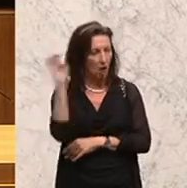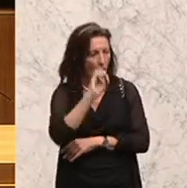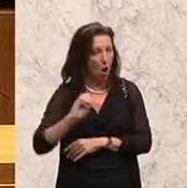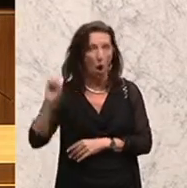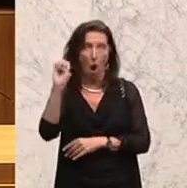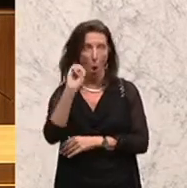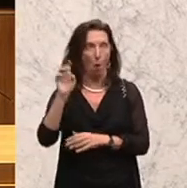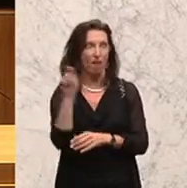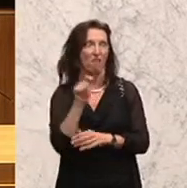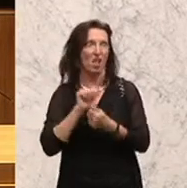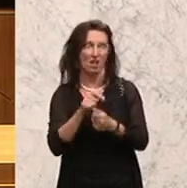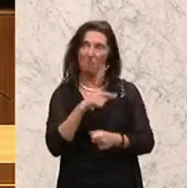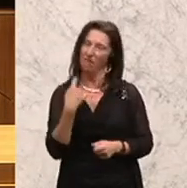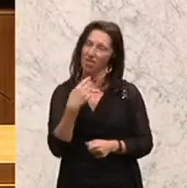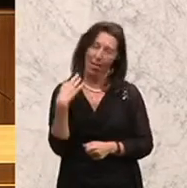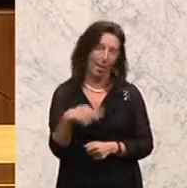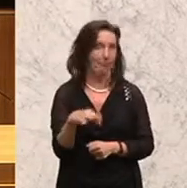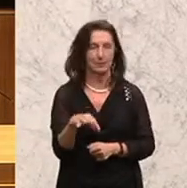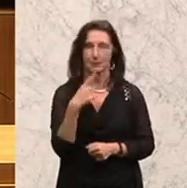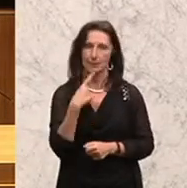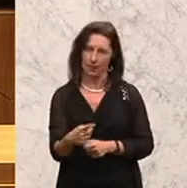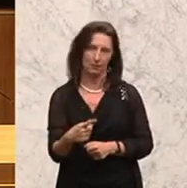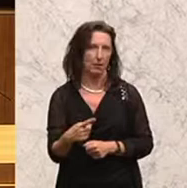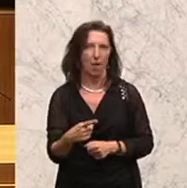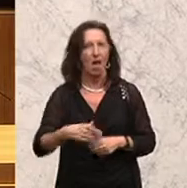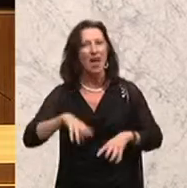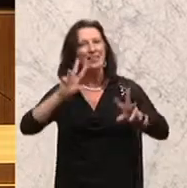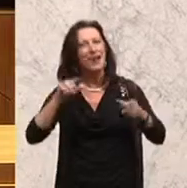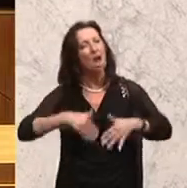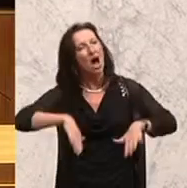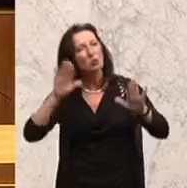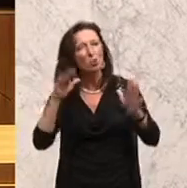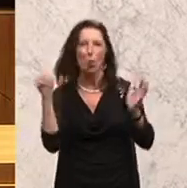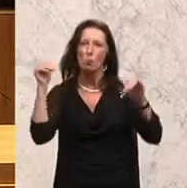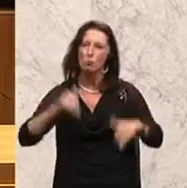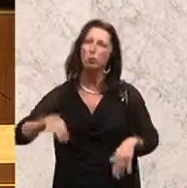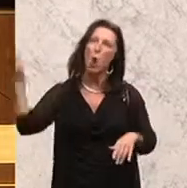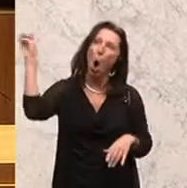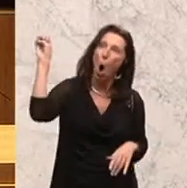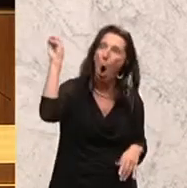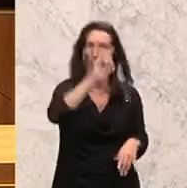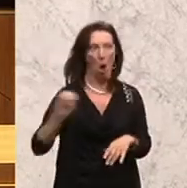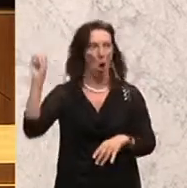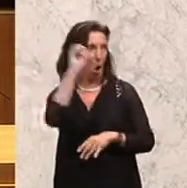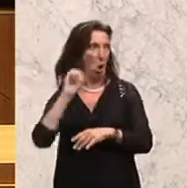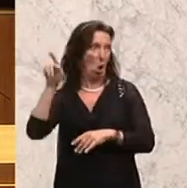Partei gesagt, wir müssen das Asylthema auf europäische Ebene heben, weil wir europäische Lösungen brauchen. Das war klar.